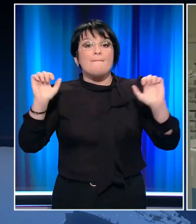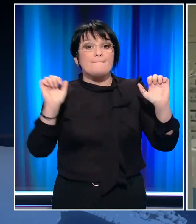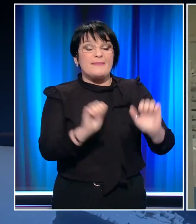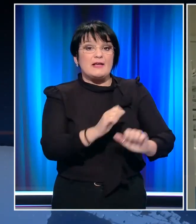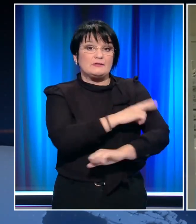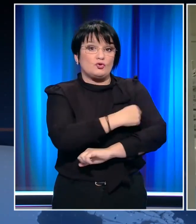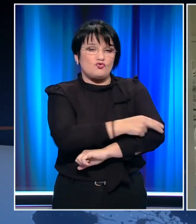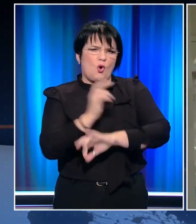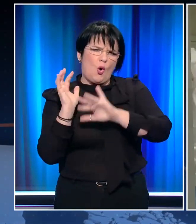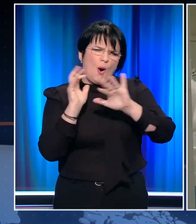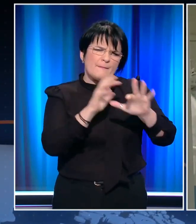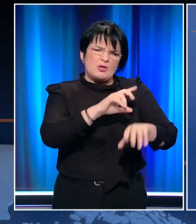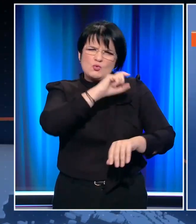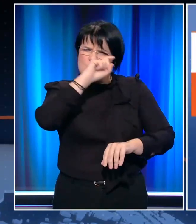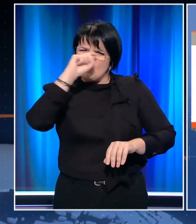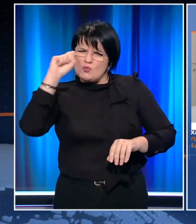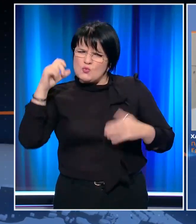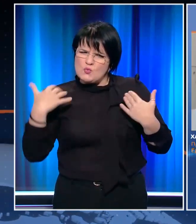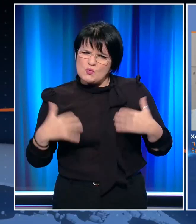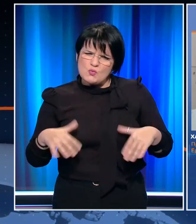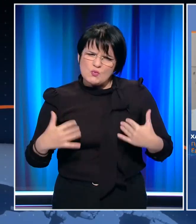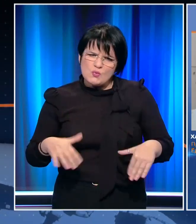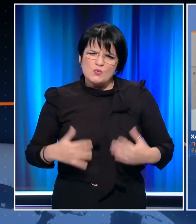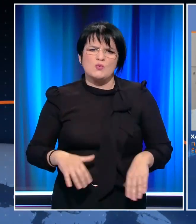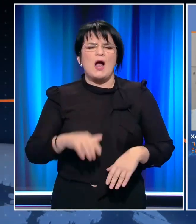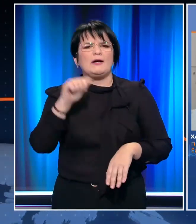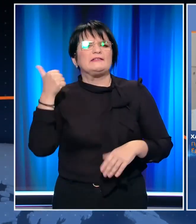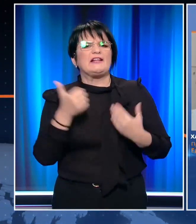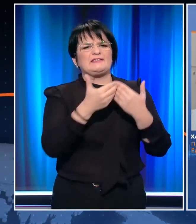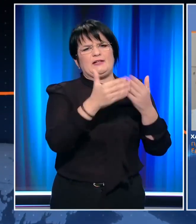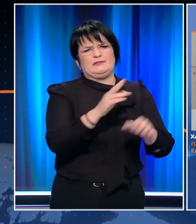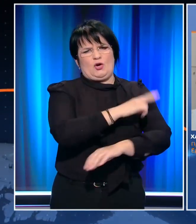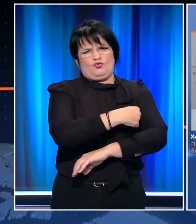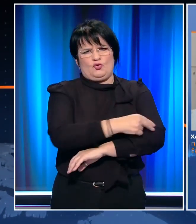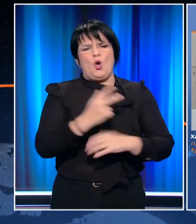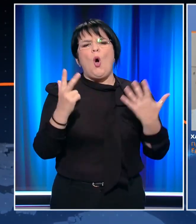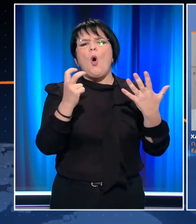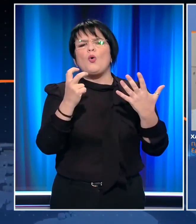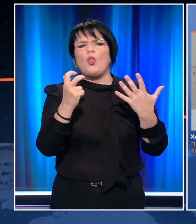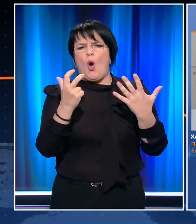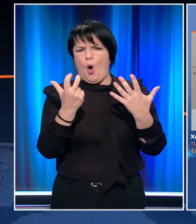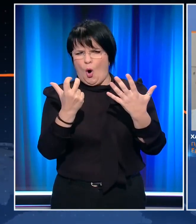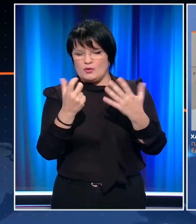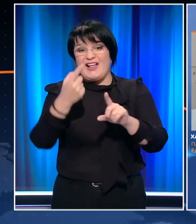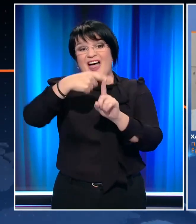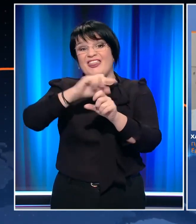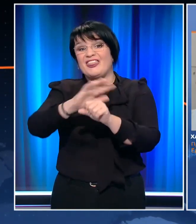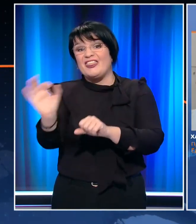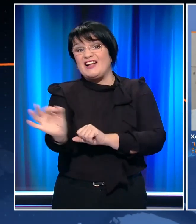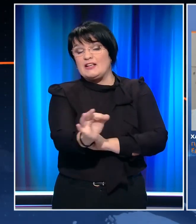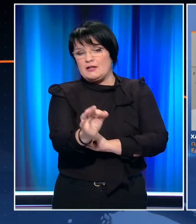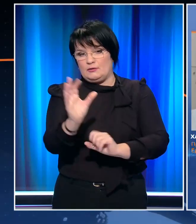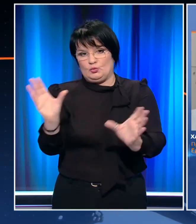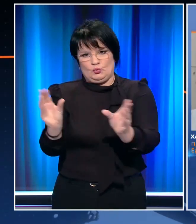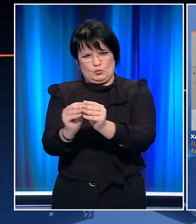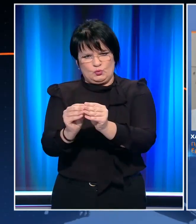που δέχτηκε το νοσοκομείο ήταν ασφικτική. Άλλη μια άσχημη εφημερία είχαμε χθες, με 80 περίπου θετικά κρούσματα τα οποία